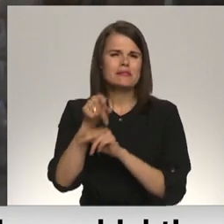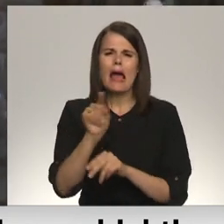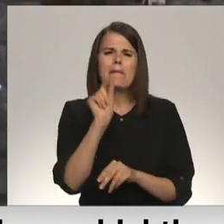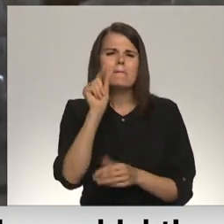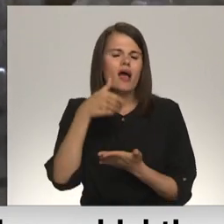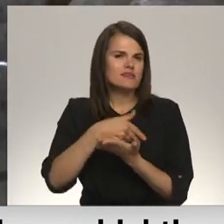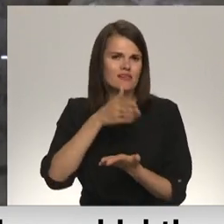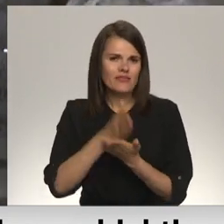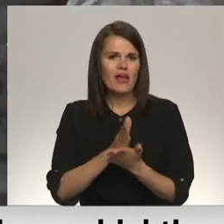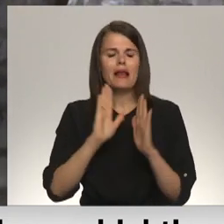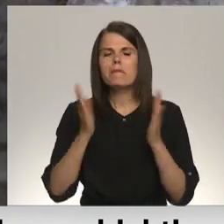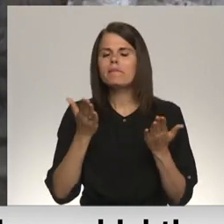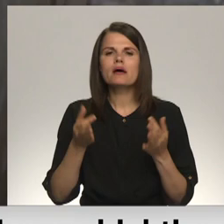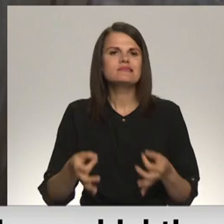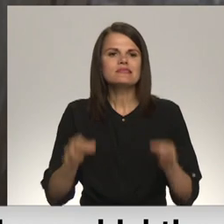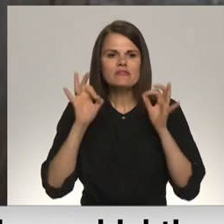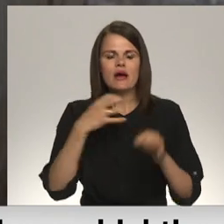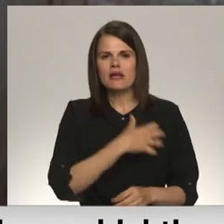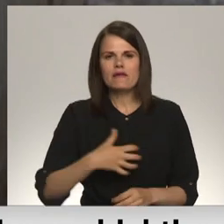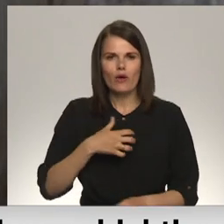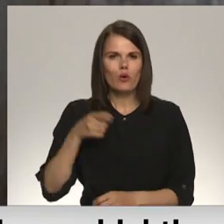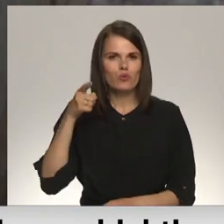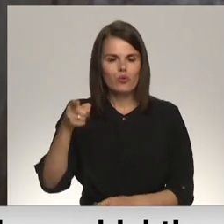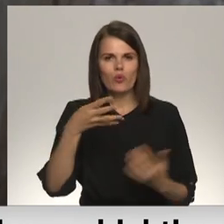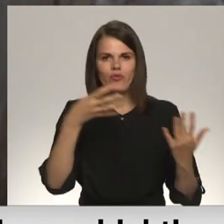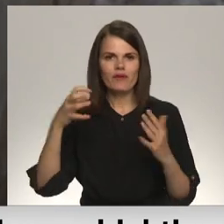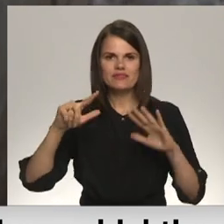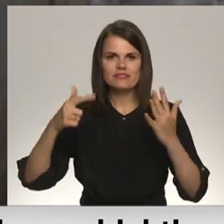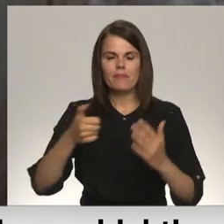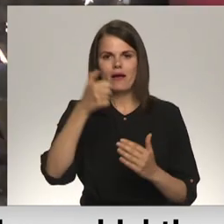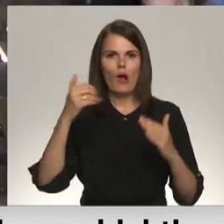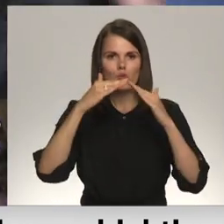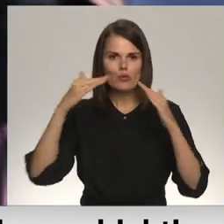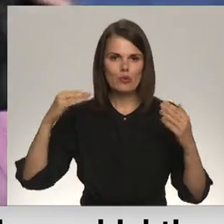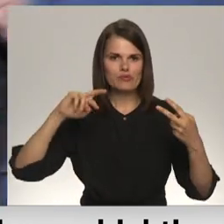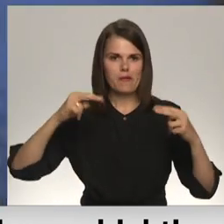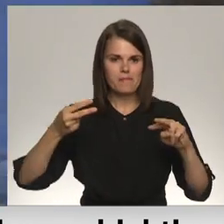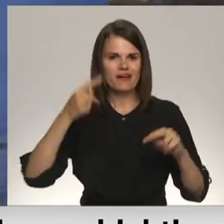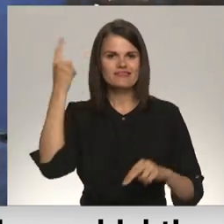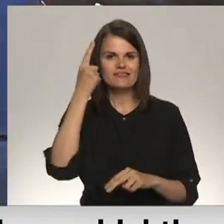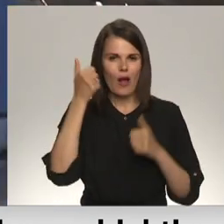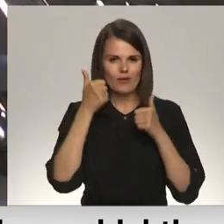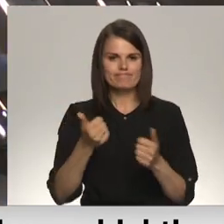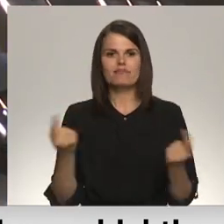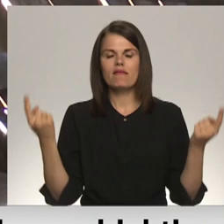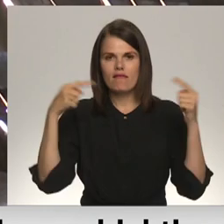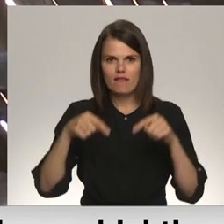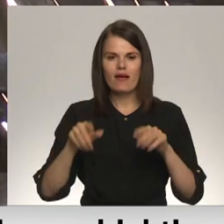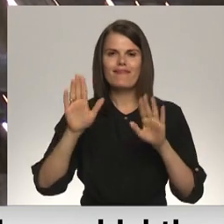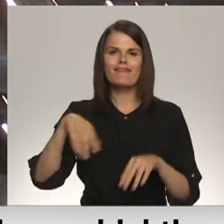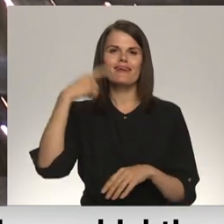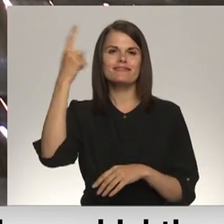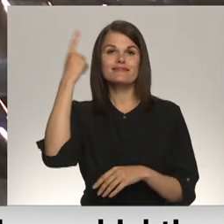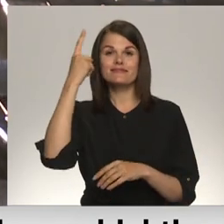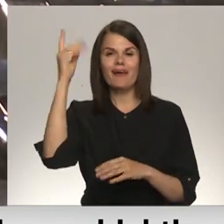vajadzība jūrā. Visteidzamākā esot 1907. gadā uzliktā jumta nomaiņa. Saulainā laikā pils bērniņos var ķerts